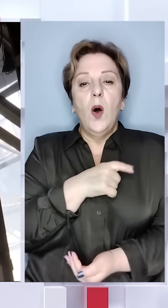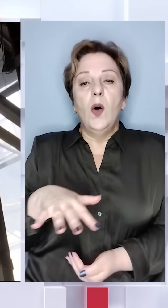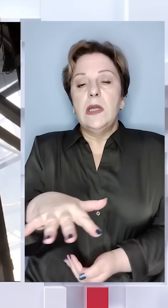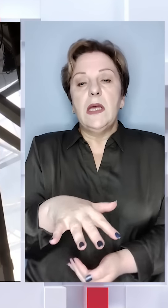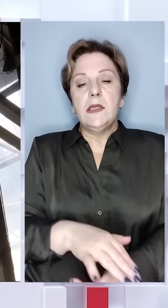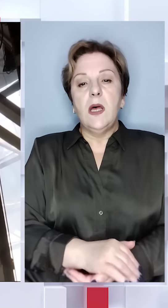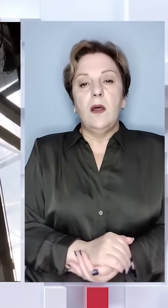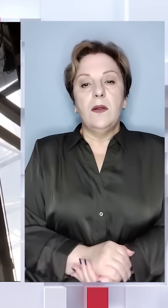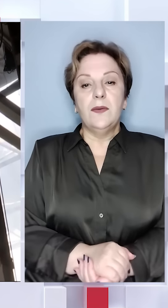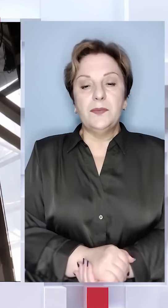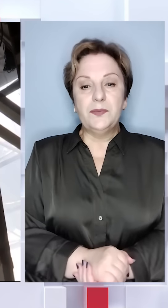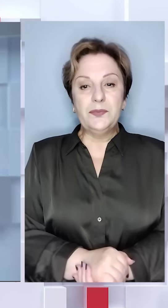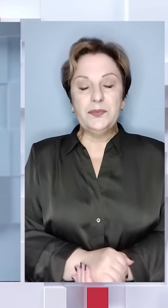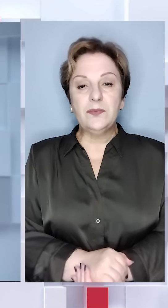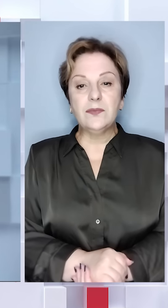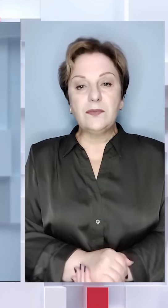ТСН 1+,1.